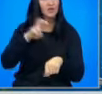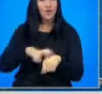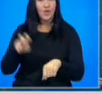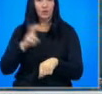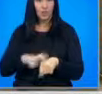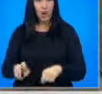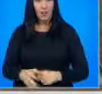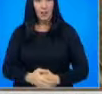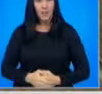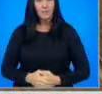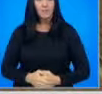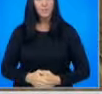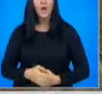Дорао.